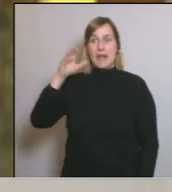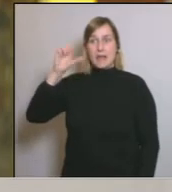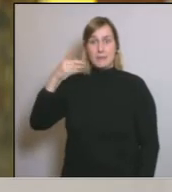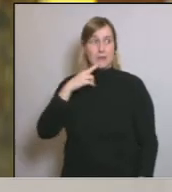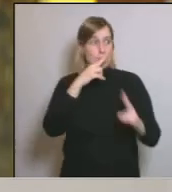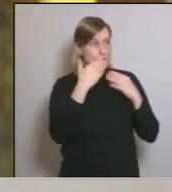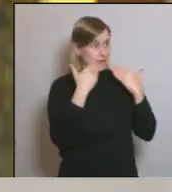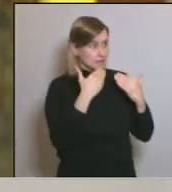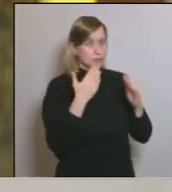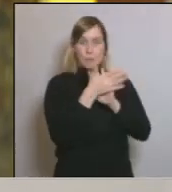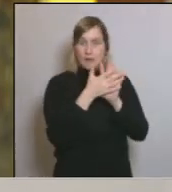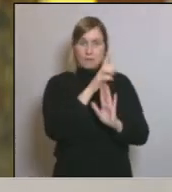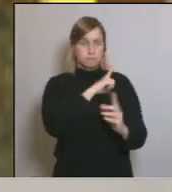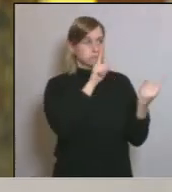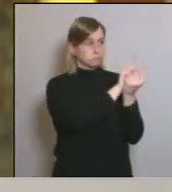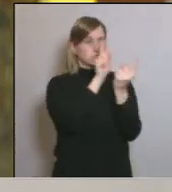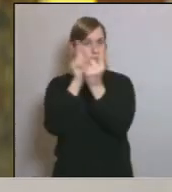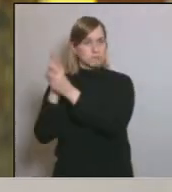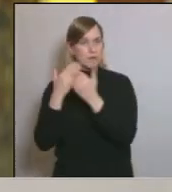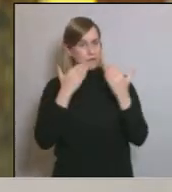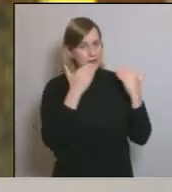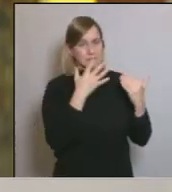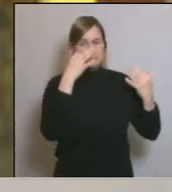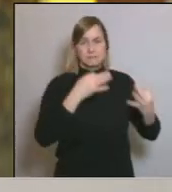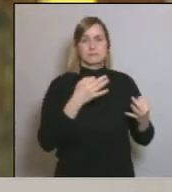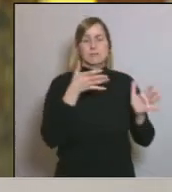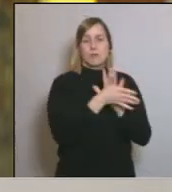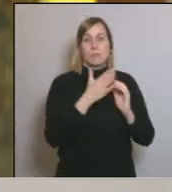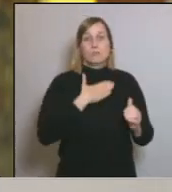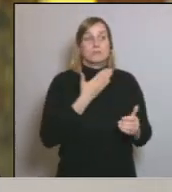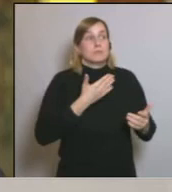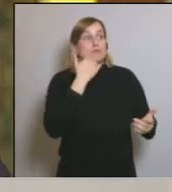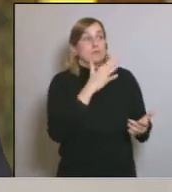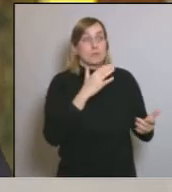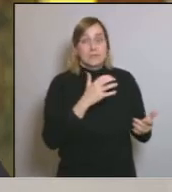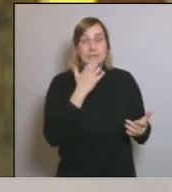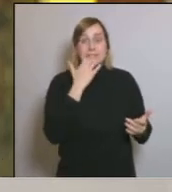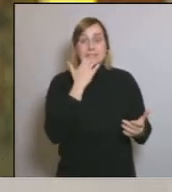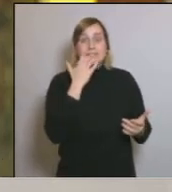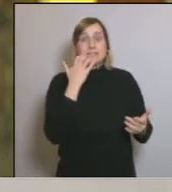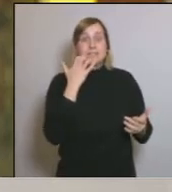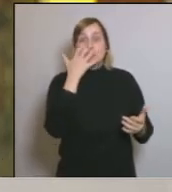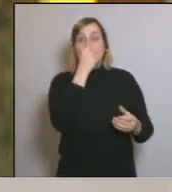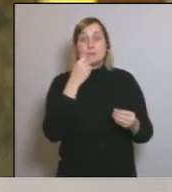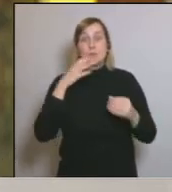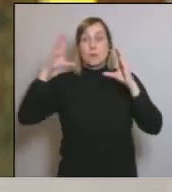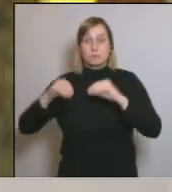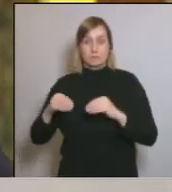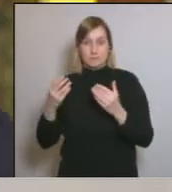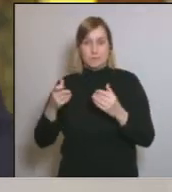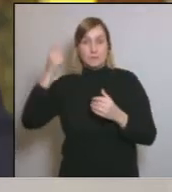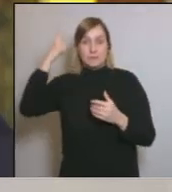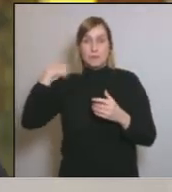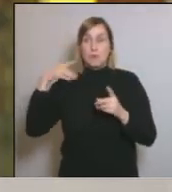Vaig tenir l'ocasió de parlar amb ells personalment. Els ho vaig agrair molt. Potser vagi vostè saber si no l'haguessin pogut sufocar, perquè era un moment molt